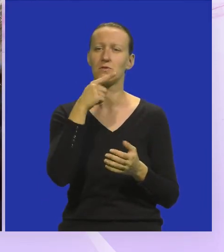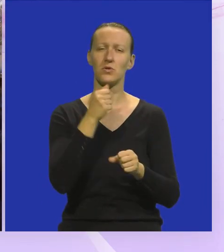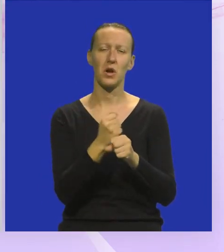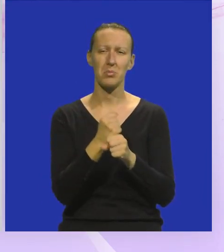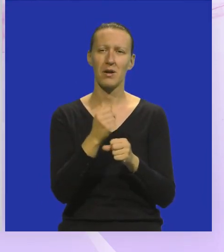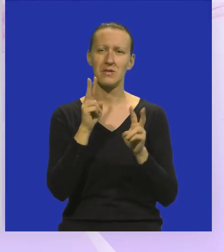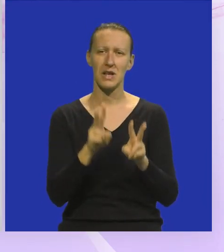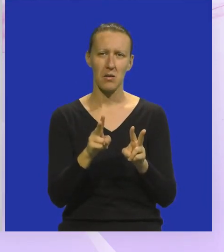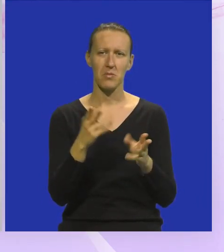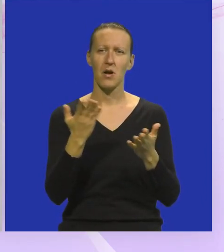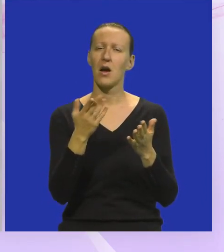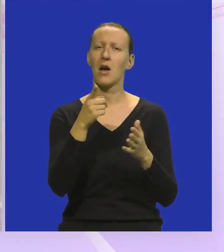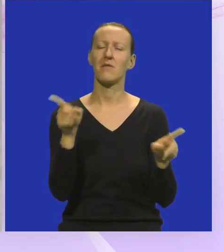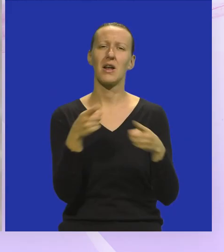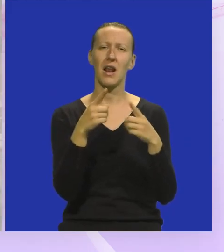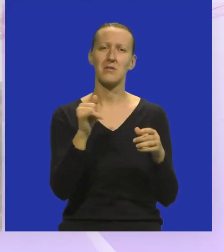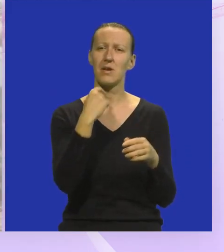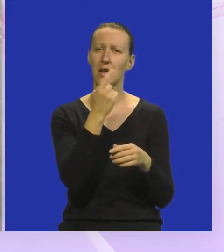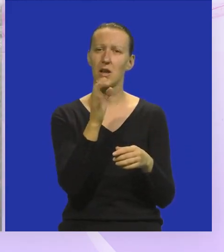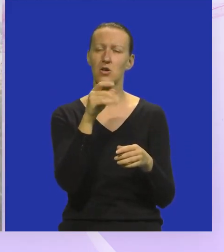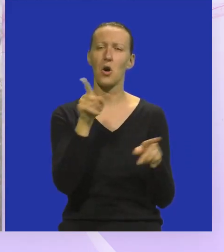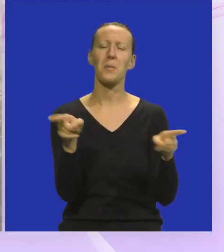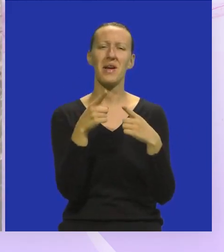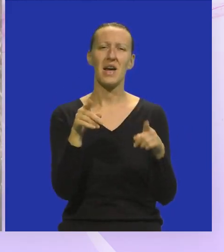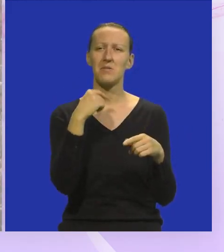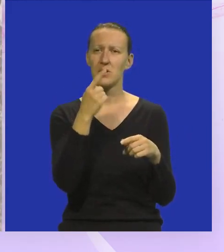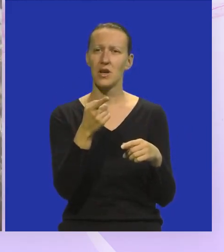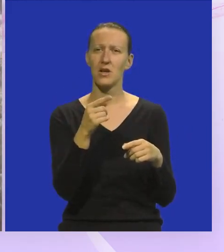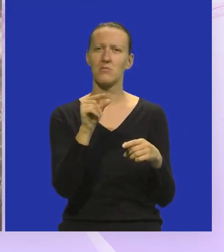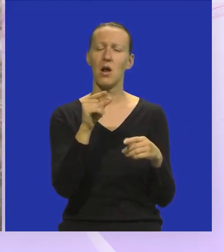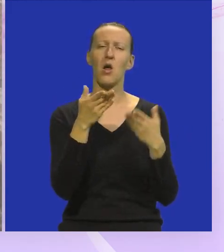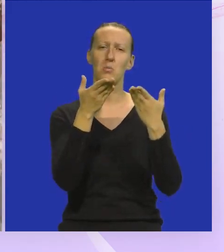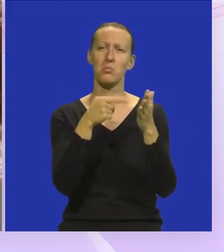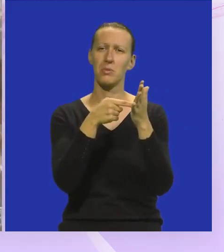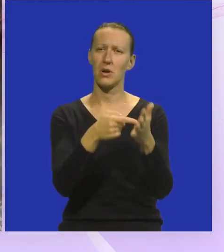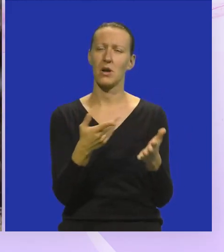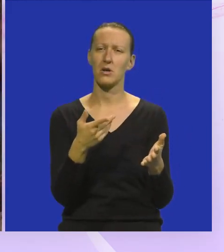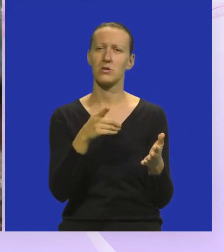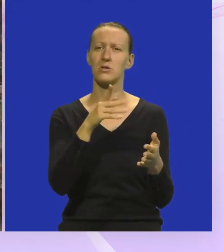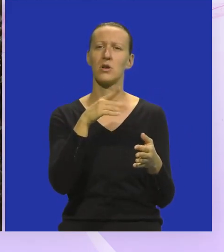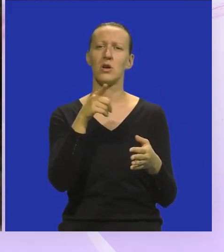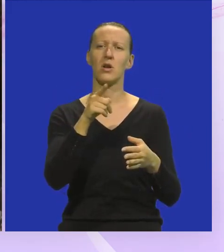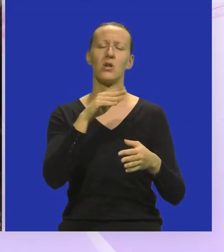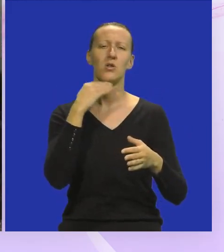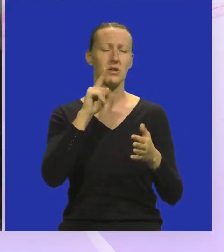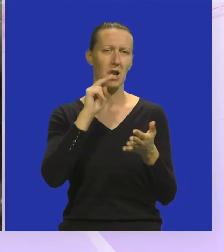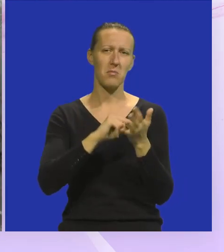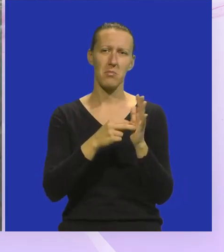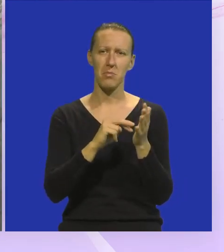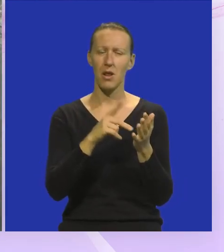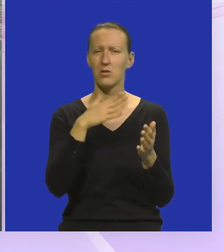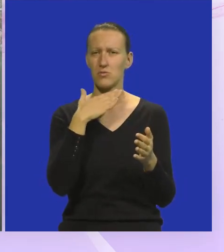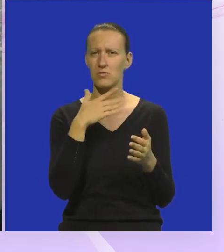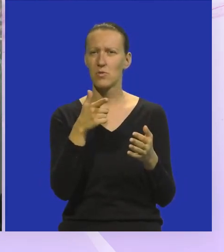to napravili zapravo, o kakvoj glazbi je riječ, o kakvoj pjesmi je riječ da nam malo predstaviš Evo dosta zapravo neplanirano nastavilo